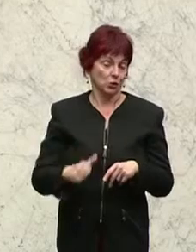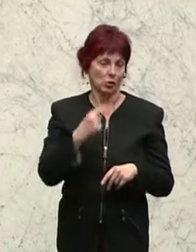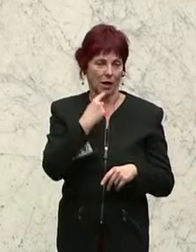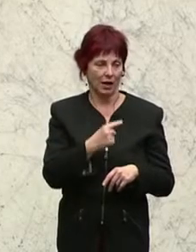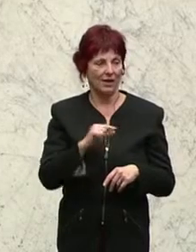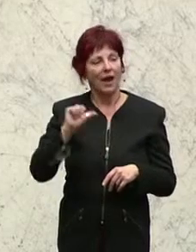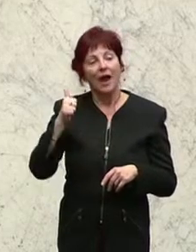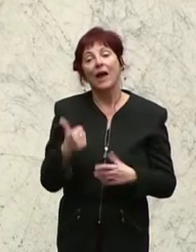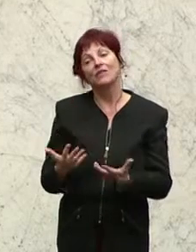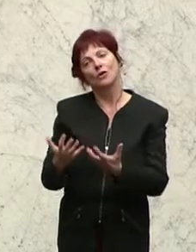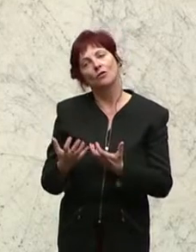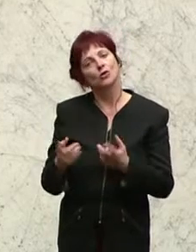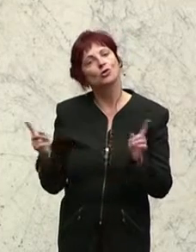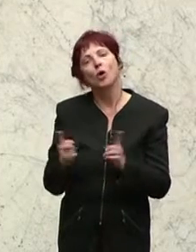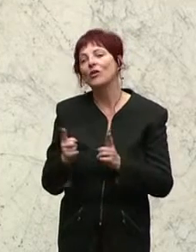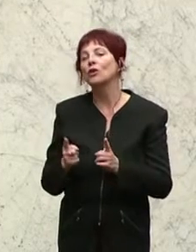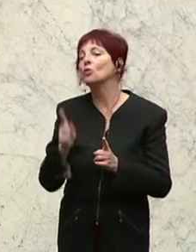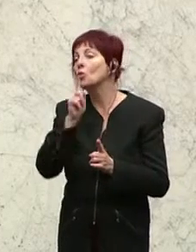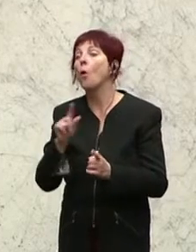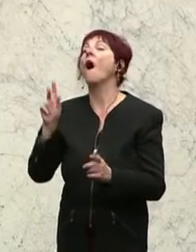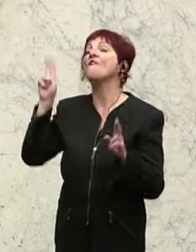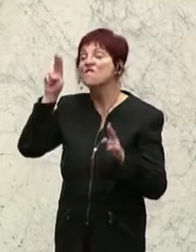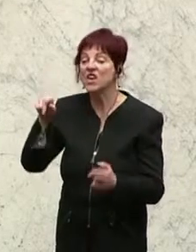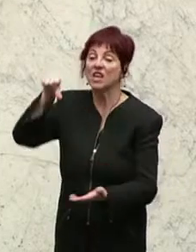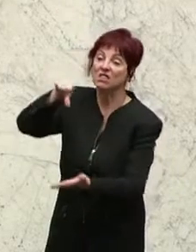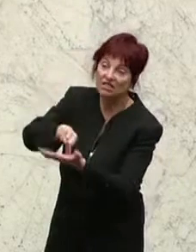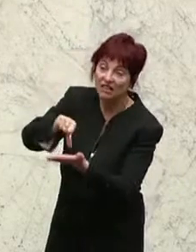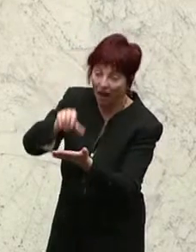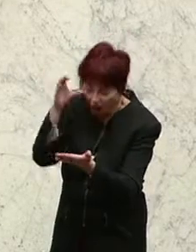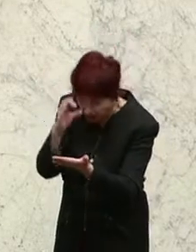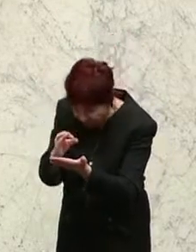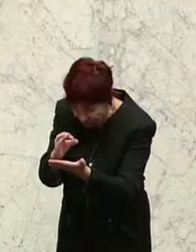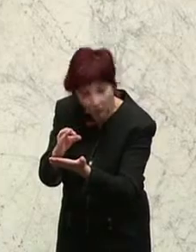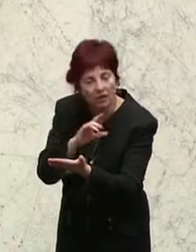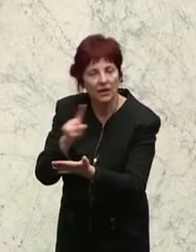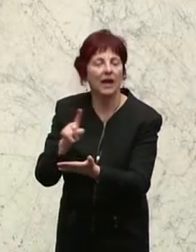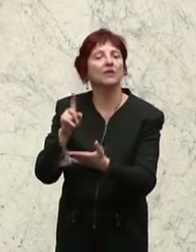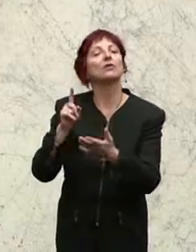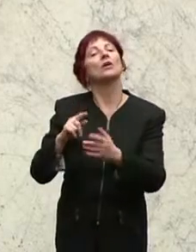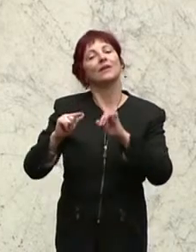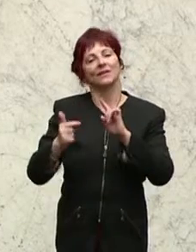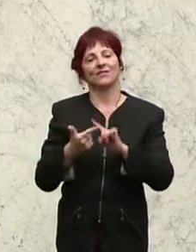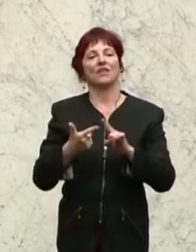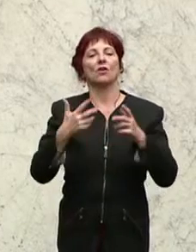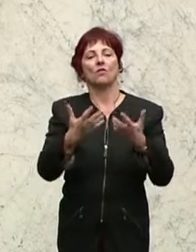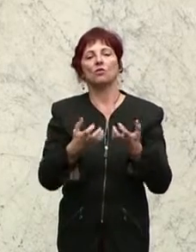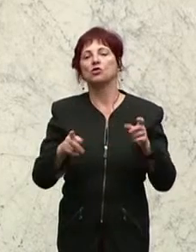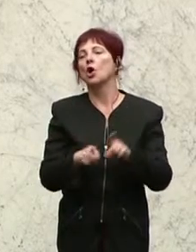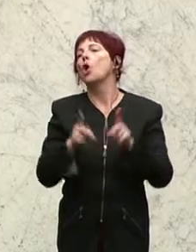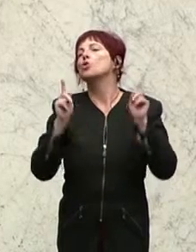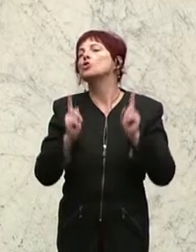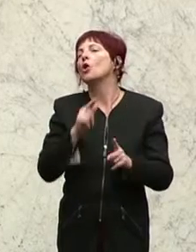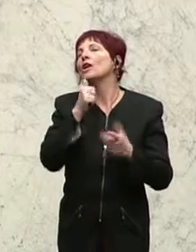nicht zu zentralistisch zu sein. Und der zweite ist, auch nicht zu negativ zu sein. Gestern hat Herr Dr.